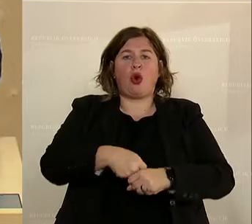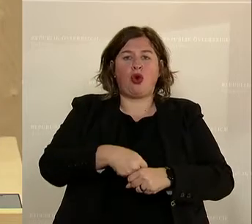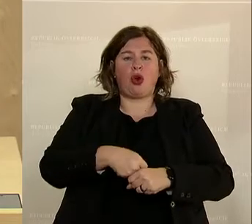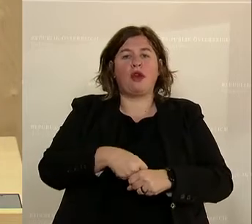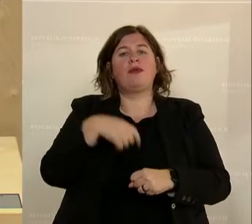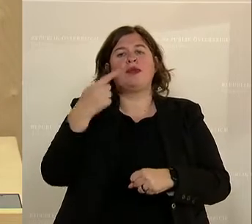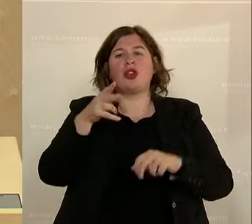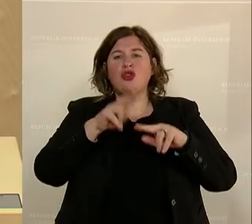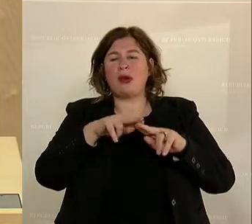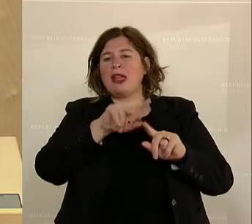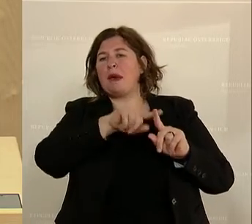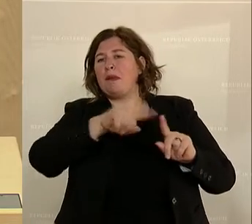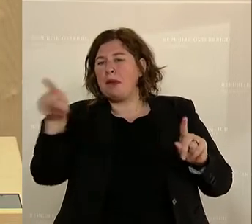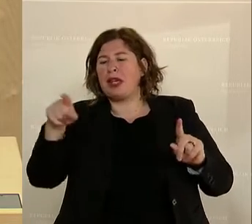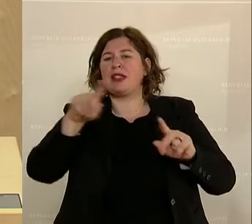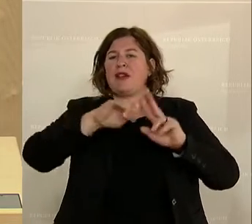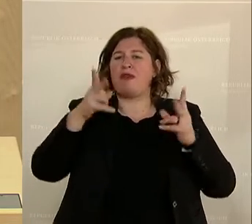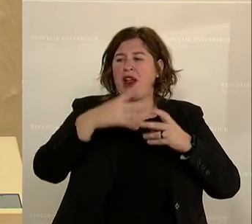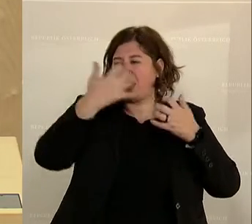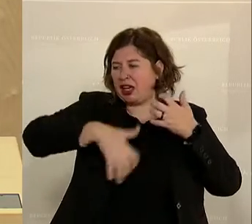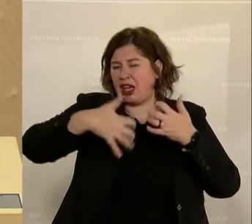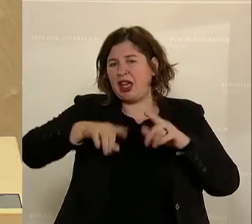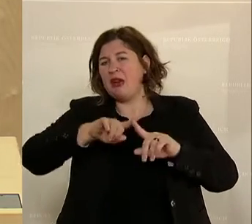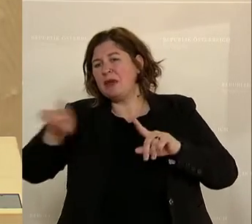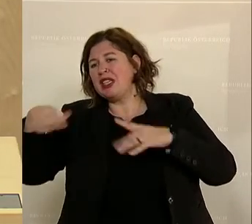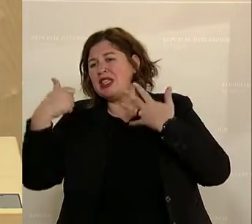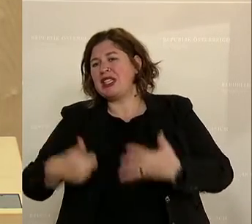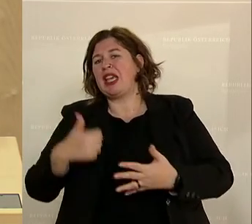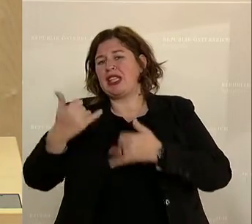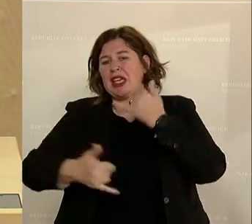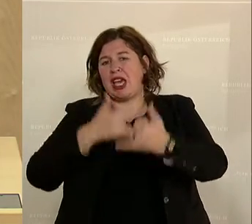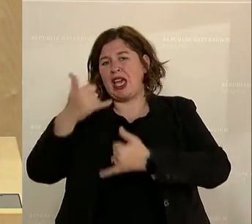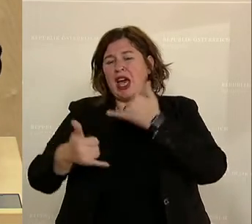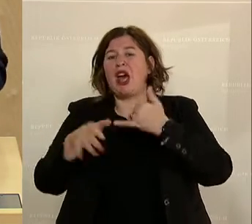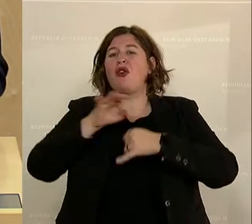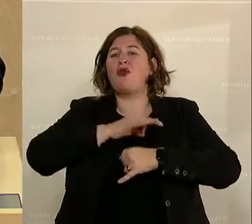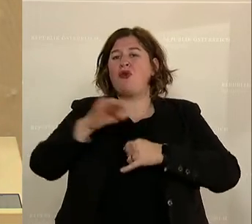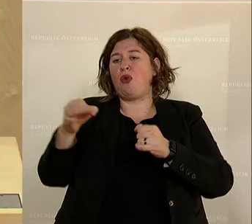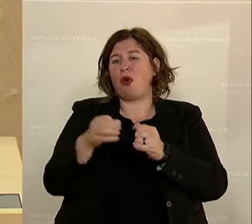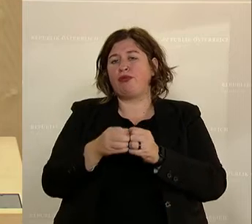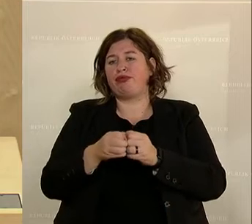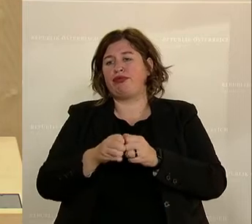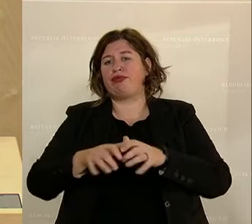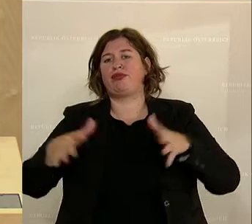später bis über die Weltkriege hinaus dann in den 60er Jahren für den Ausbau einer